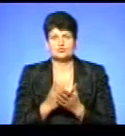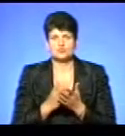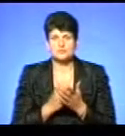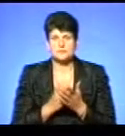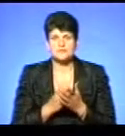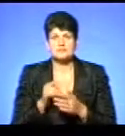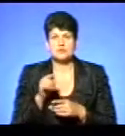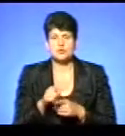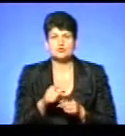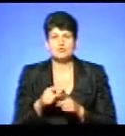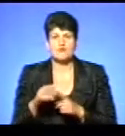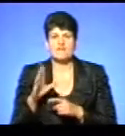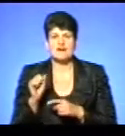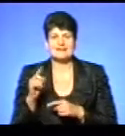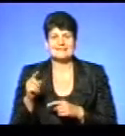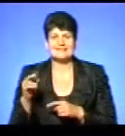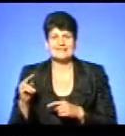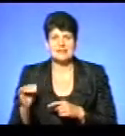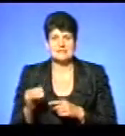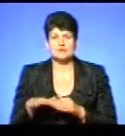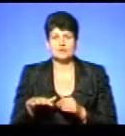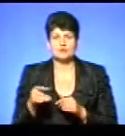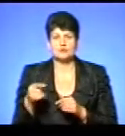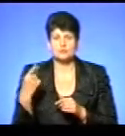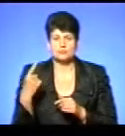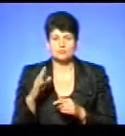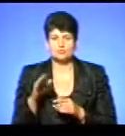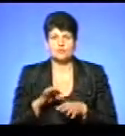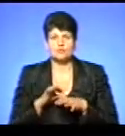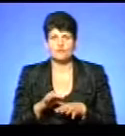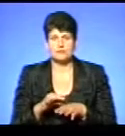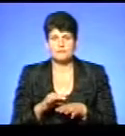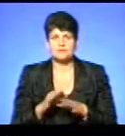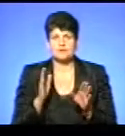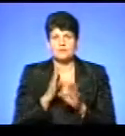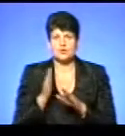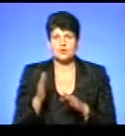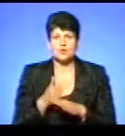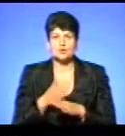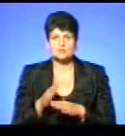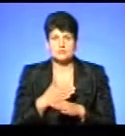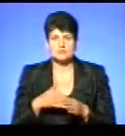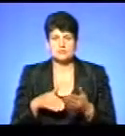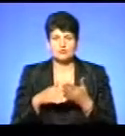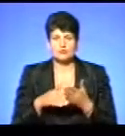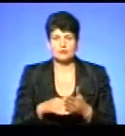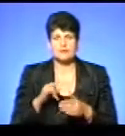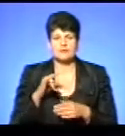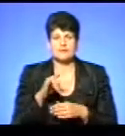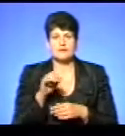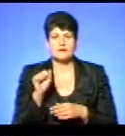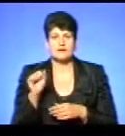словами, вакцинація на території Тернопільської області буде проводитися повітряним розподілом за допомогою літаків Ан-2.